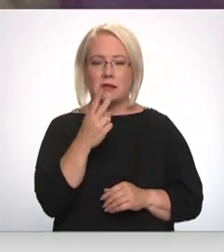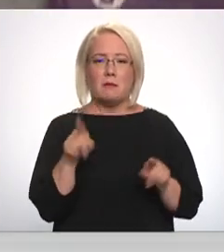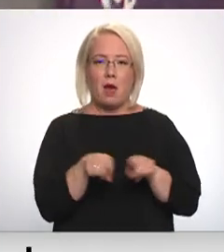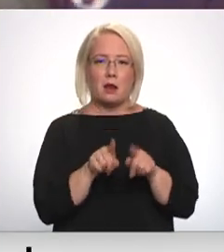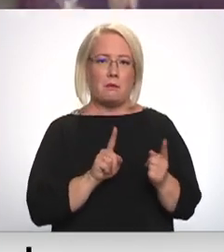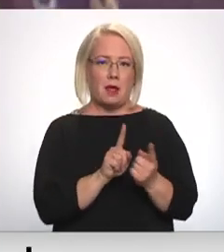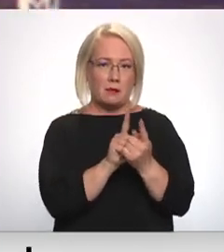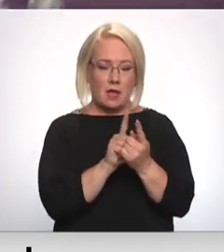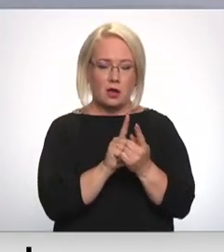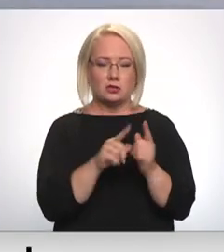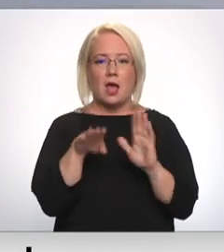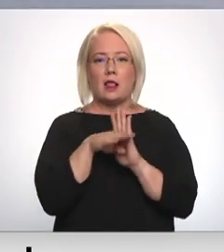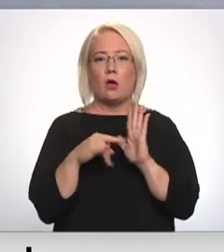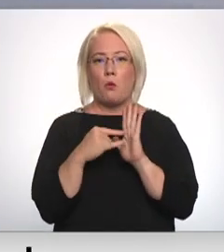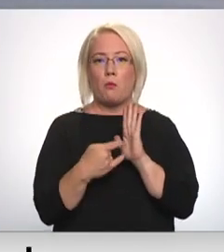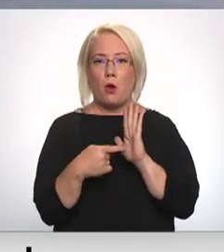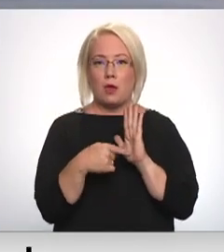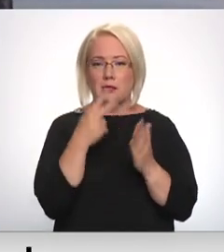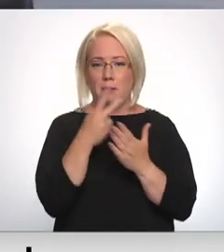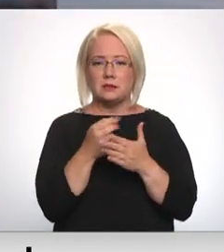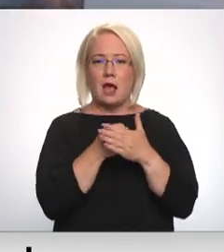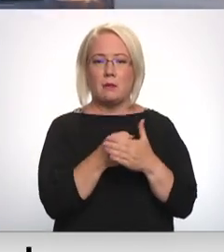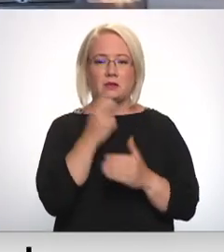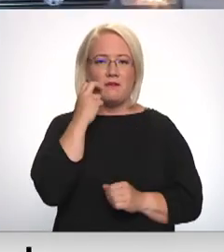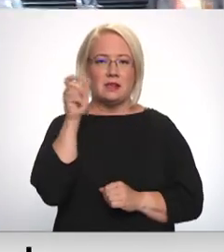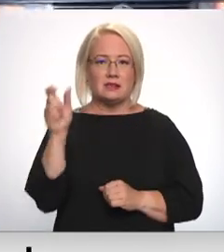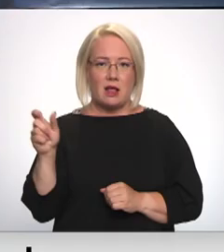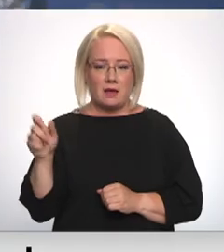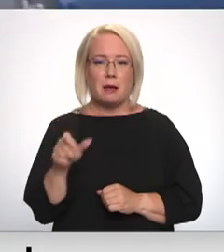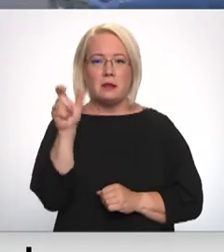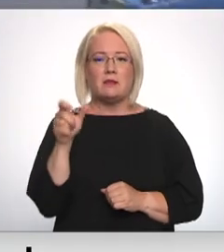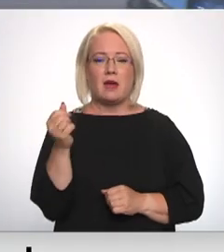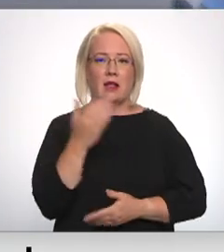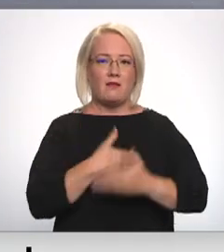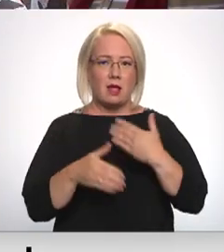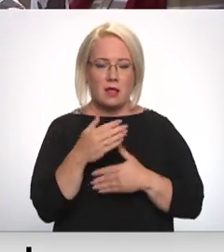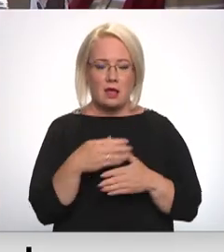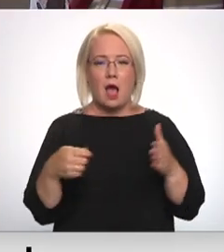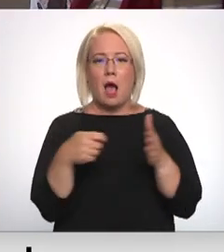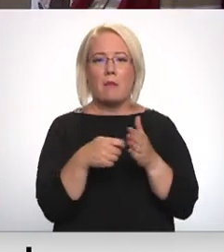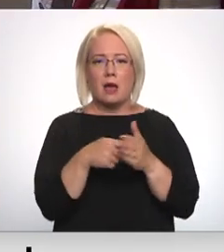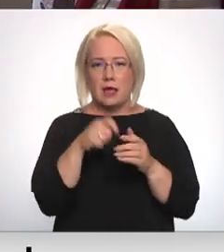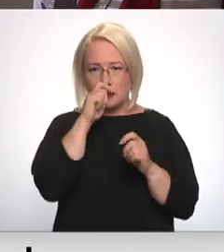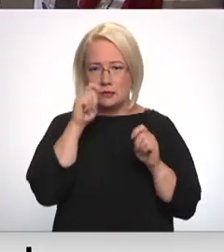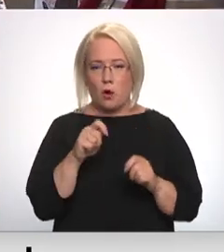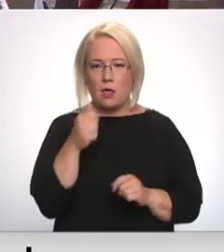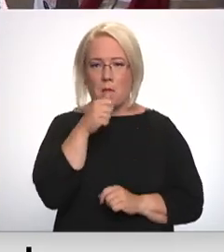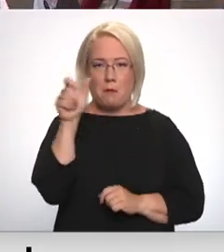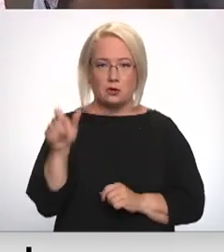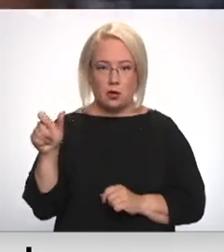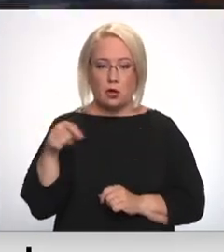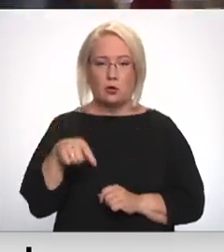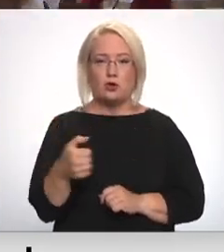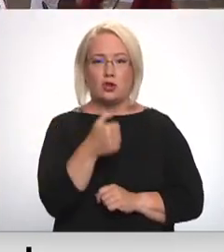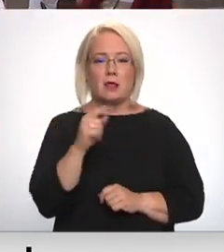Likuma projekts arī parēdz atbalstu senioriem, personām ar invaliditāti, apgādnieku zaudējušām personām. No šā gada 1. novembra